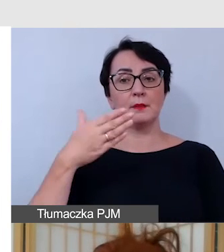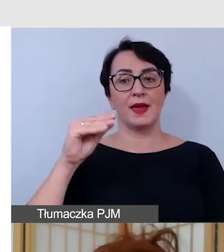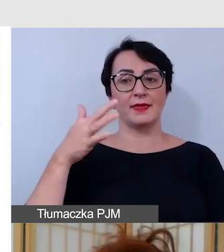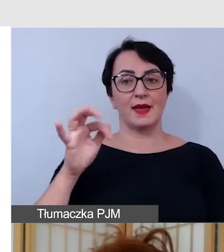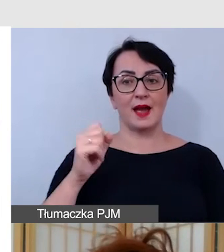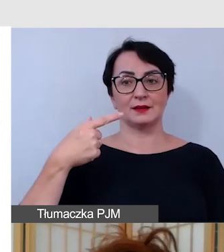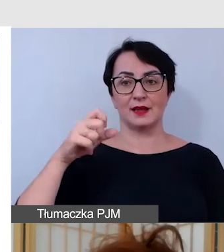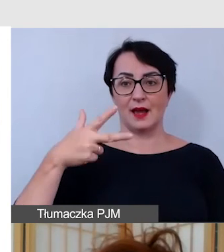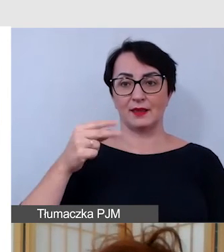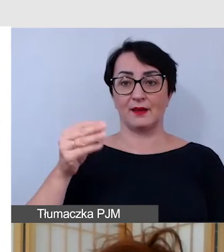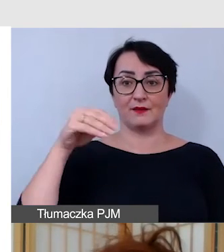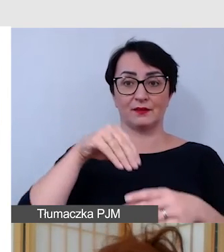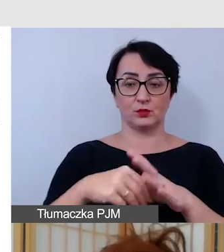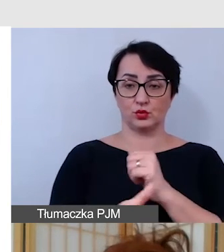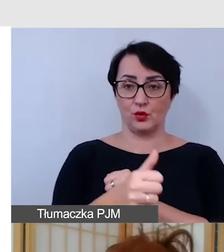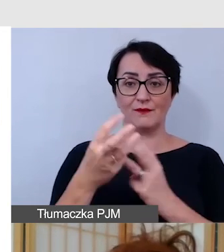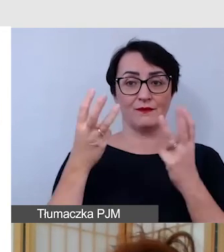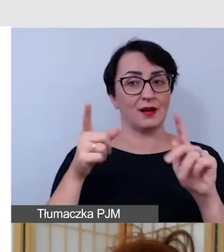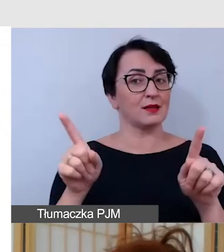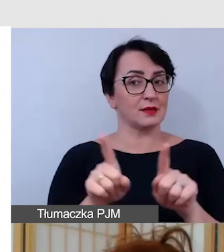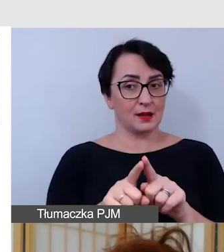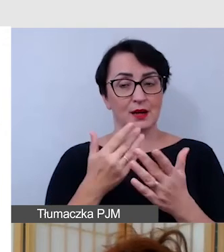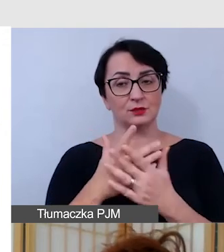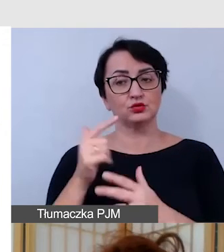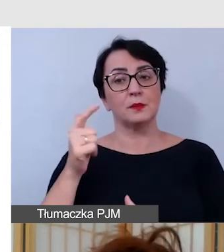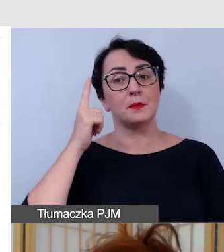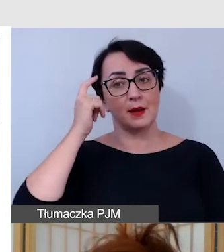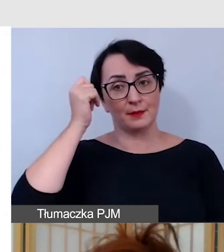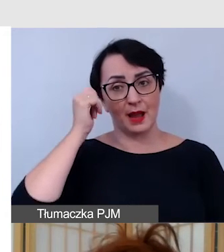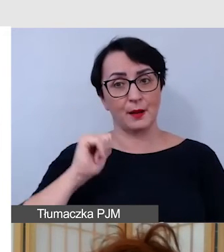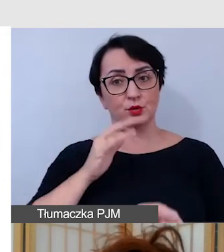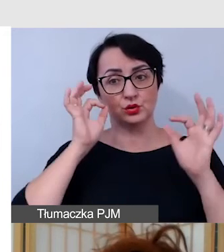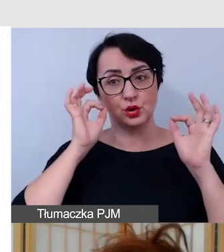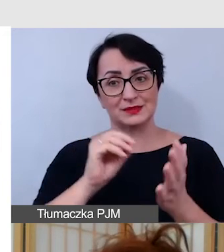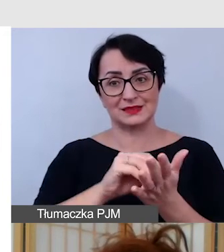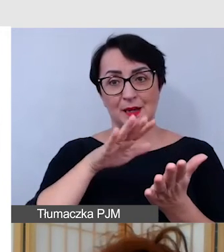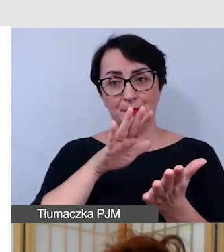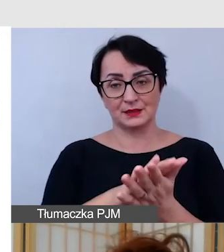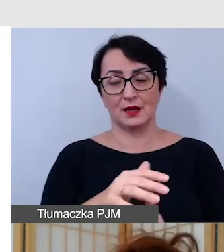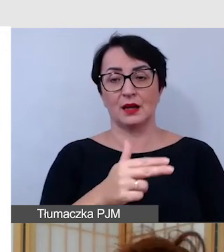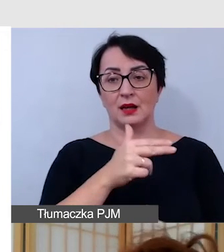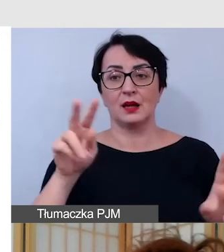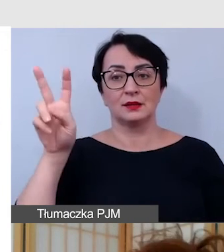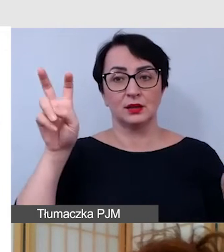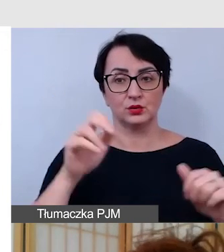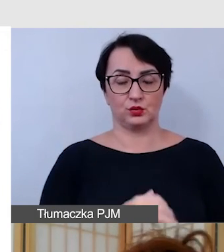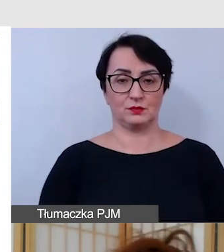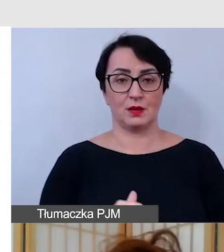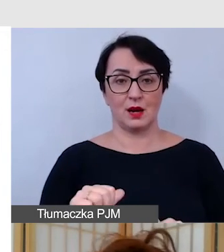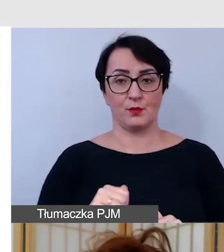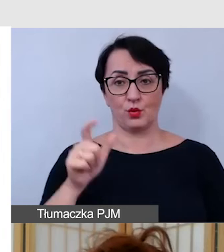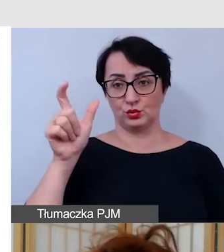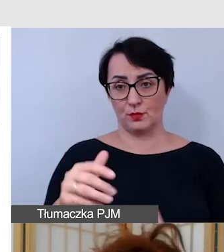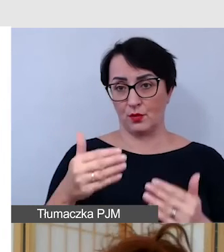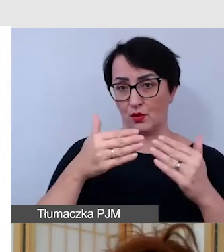typu dokumentach, jest to również bardzo ważne, dlatego pamiętajmy, żeby poprawnie zapisać tytuł, żeby osoba po otwarciu